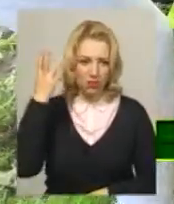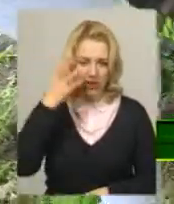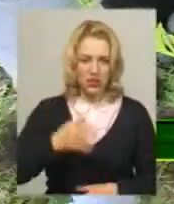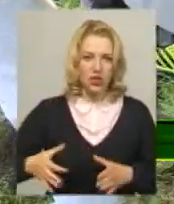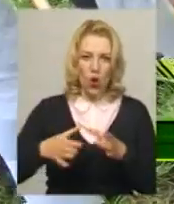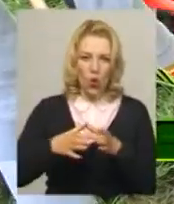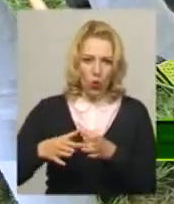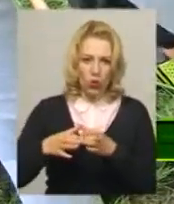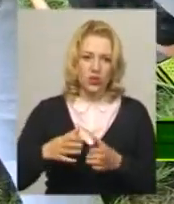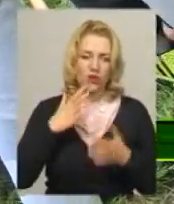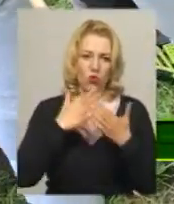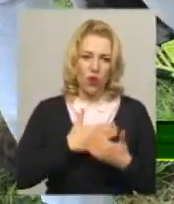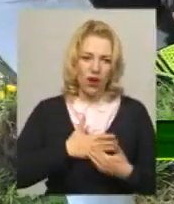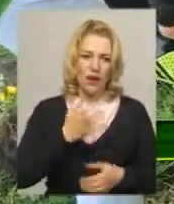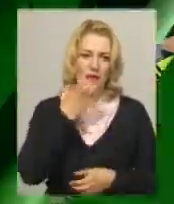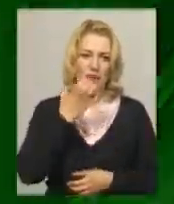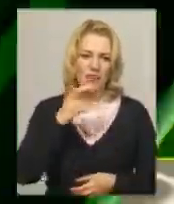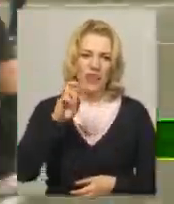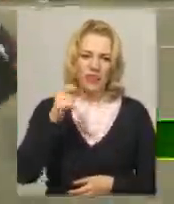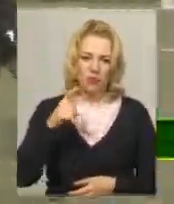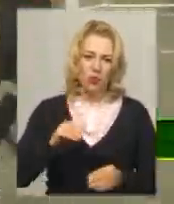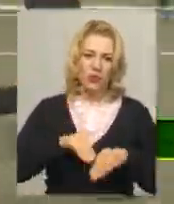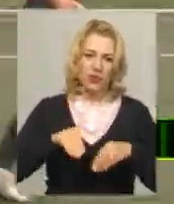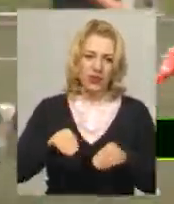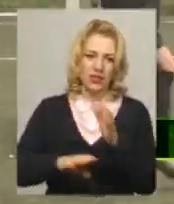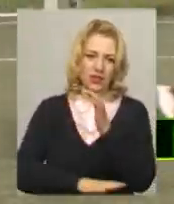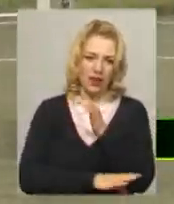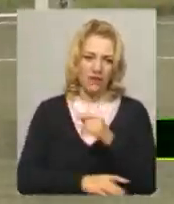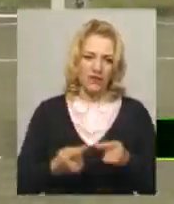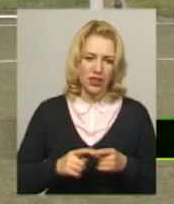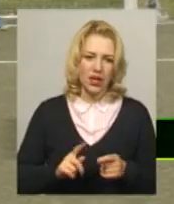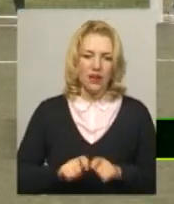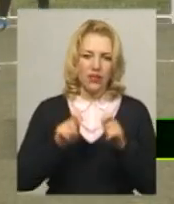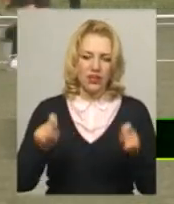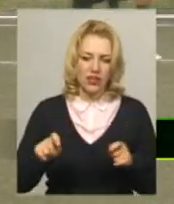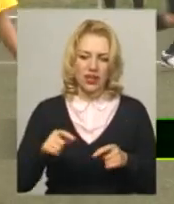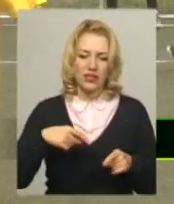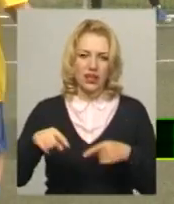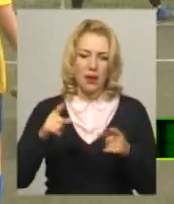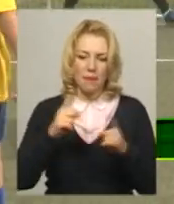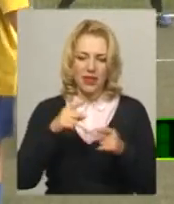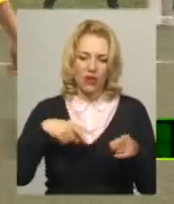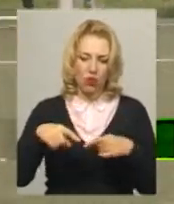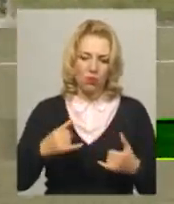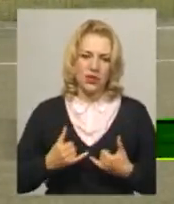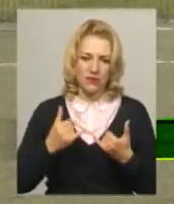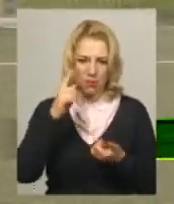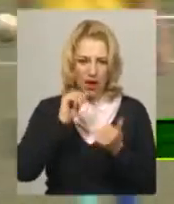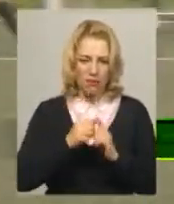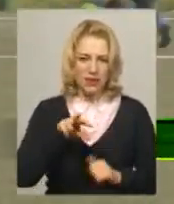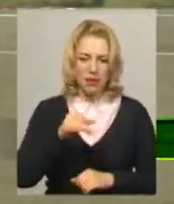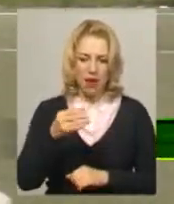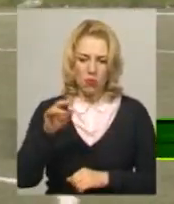що знаходиться на річці Південний Бух, засадили деревами. П'ятий відкритий турнір з мініфутболу, присвячений пам'яті Володимира Майборського,